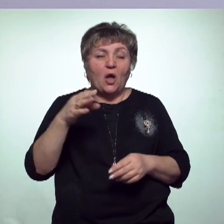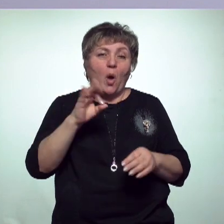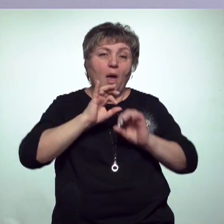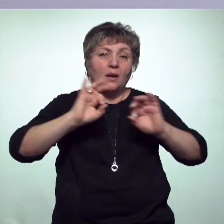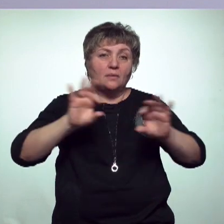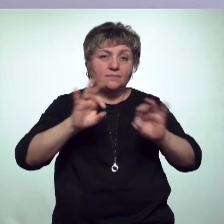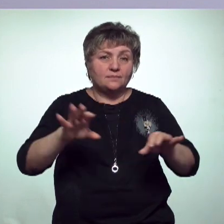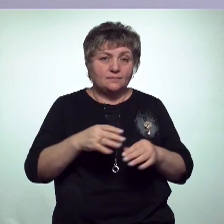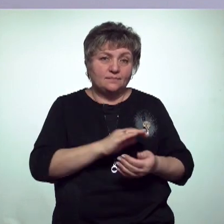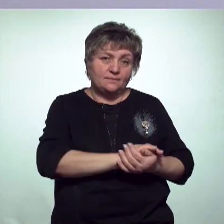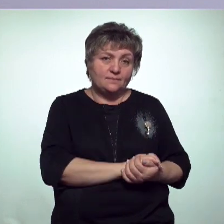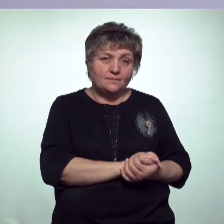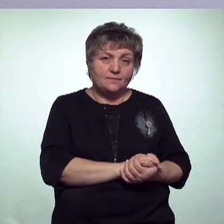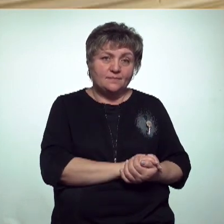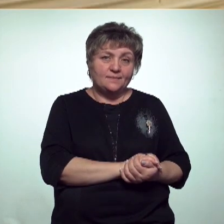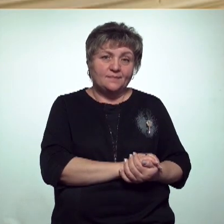репортаже Альбины Валикжаниной.